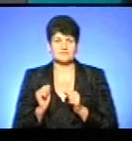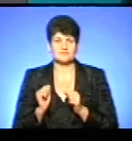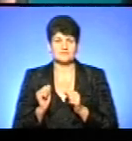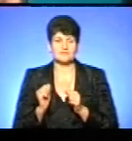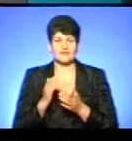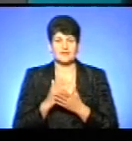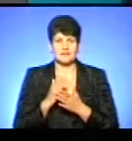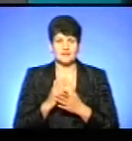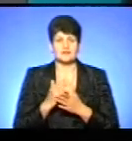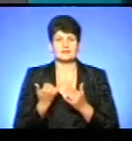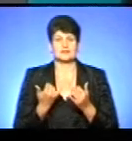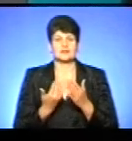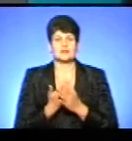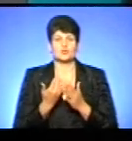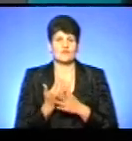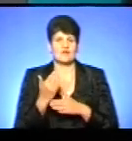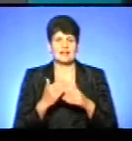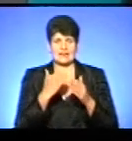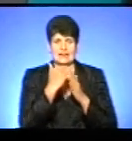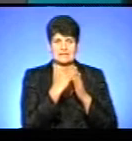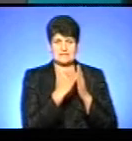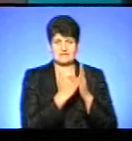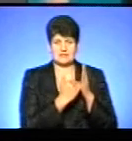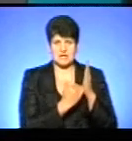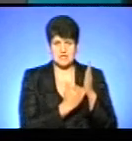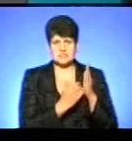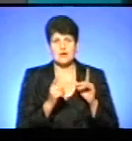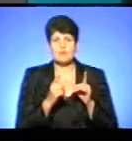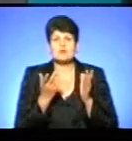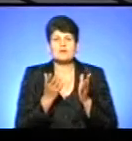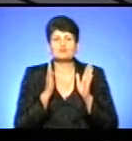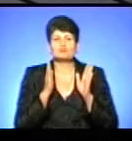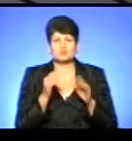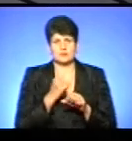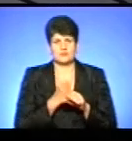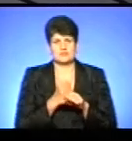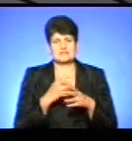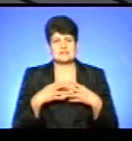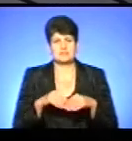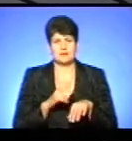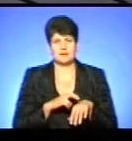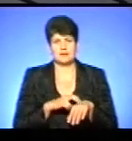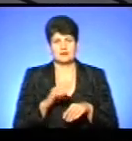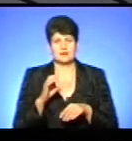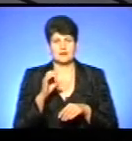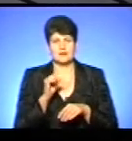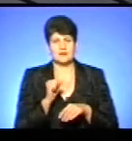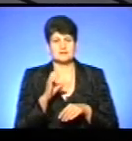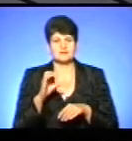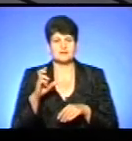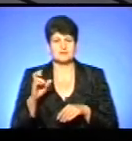є зараз нова класифікація, по яких буде працювати сімейний лікар, ICPC. Це